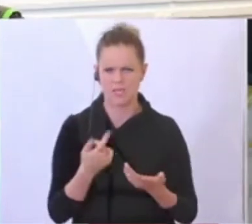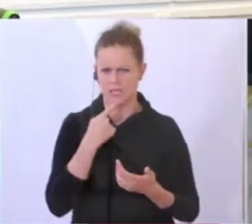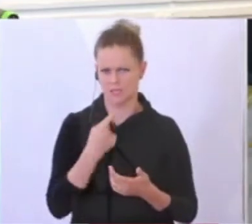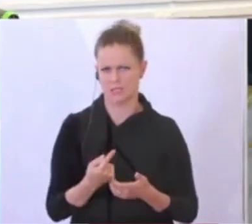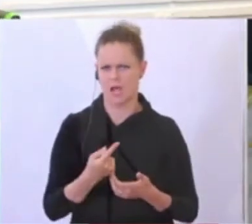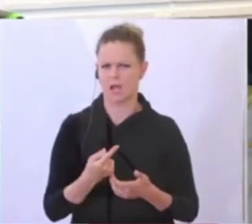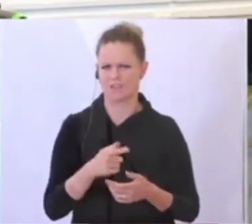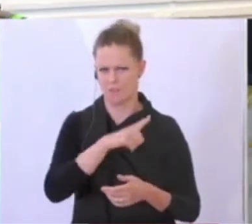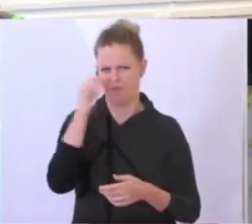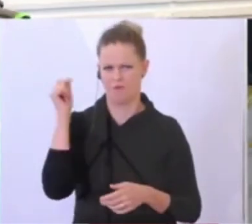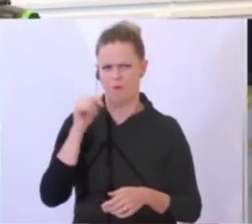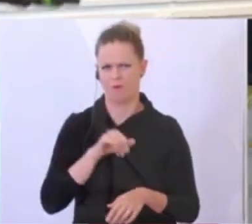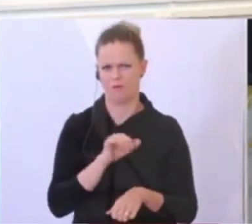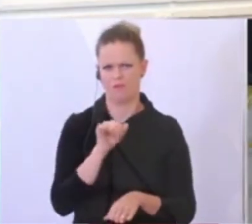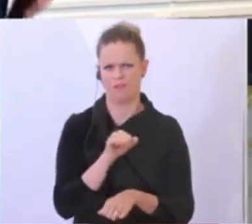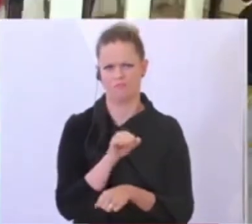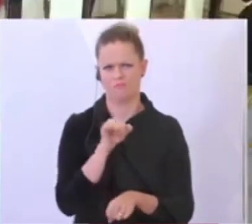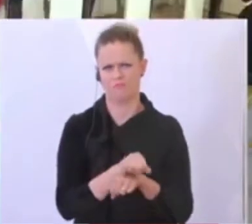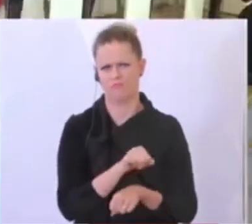der Bevölkerung. ist der Ihr Standpunkt? Danke.